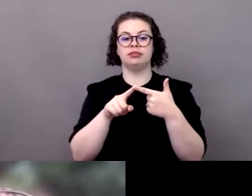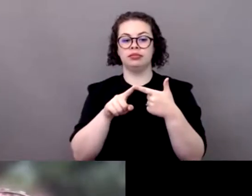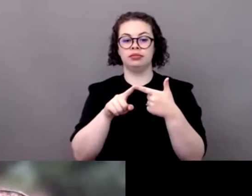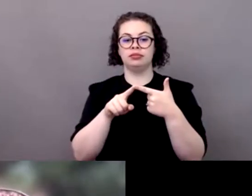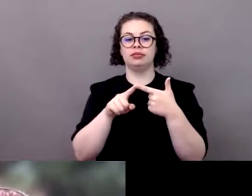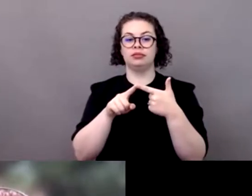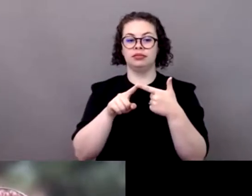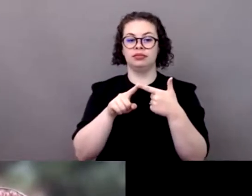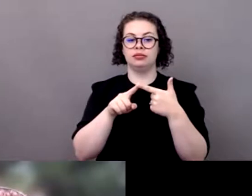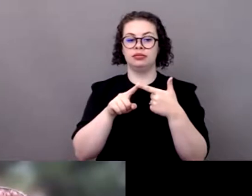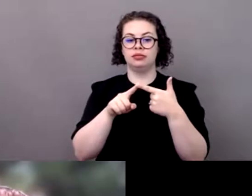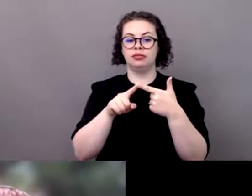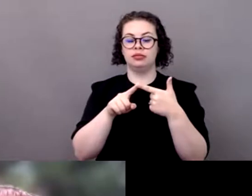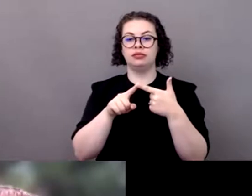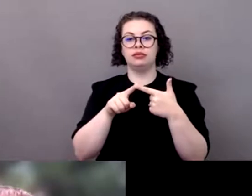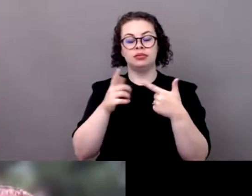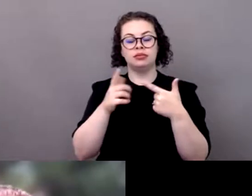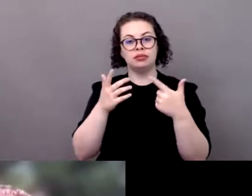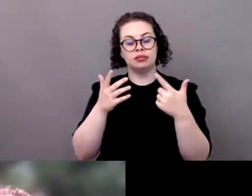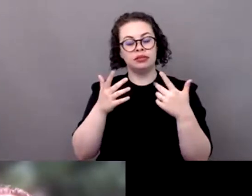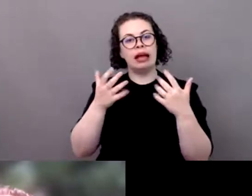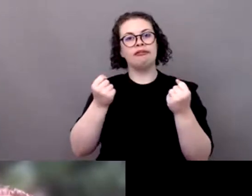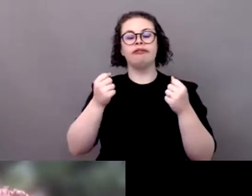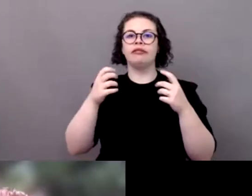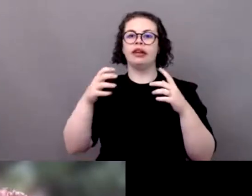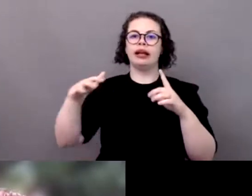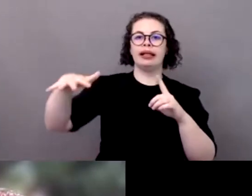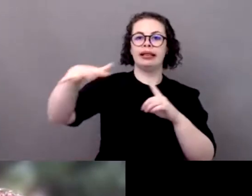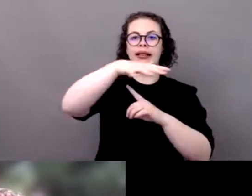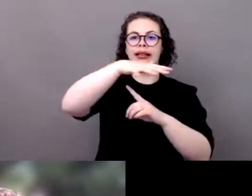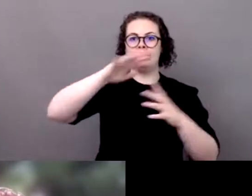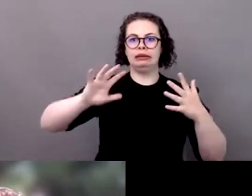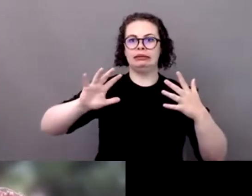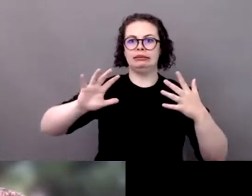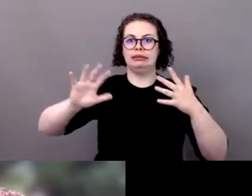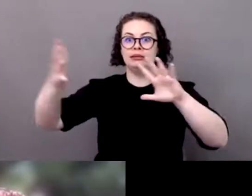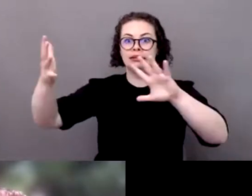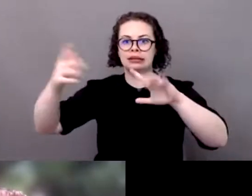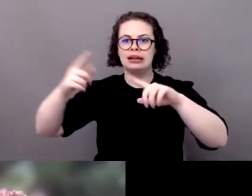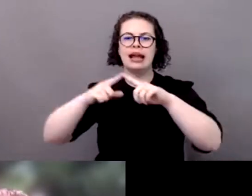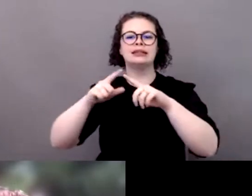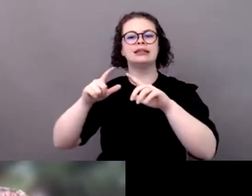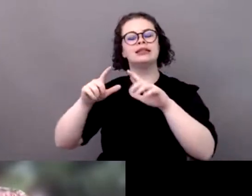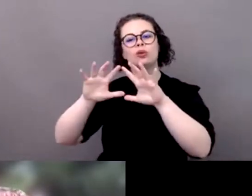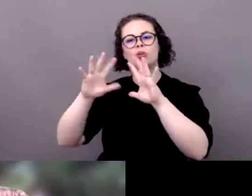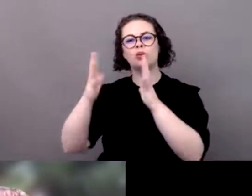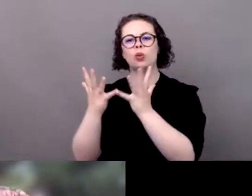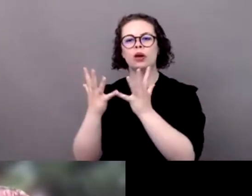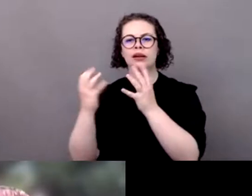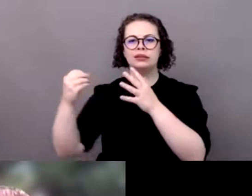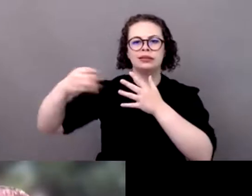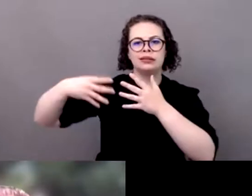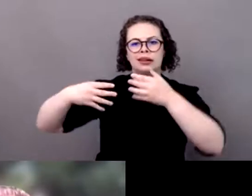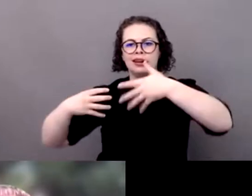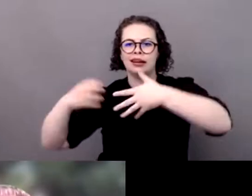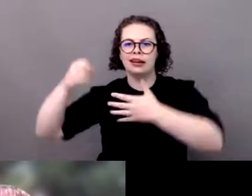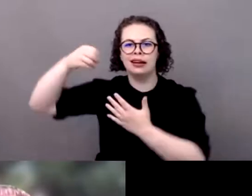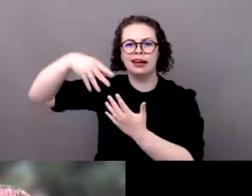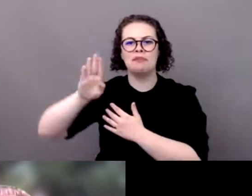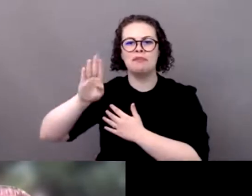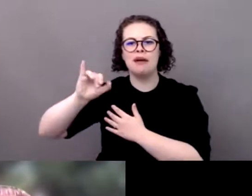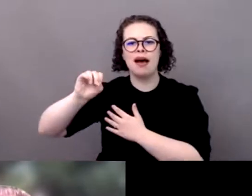sport et ça des conséquences des fois qu'on mesure pas bien ou qu'on réduit à la à l'impact